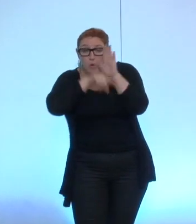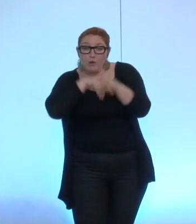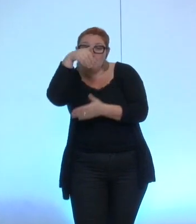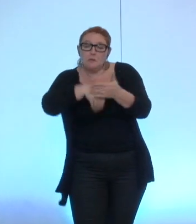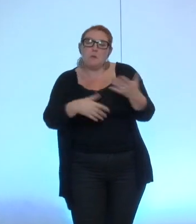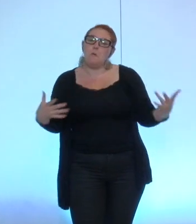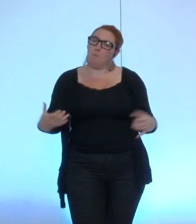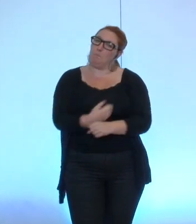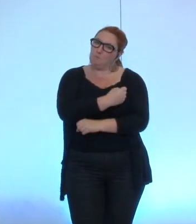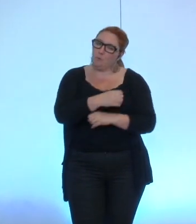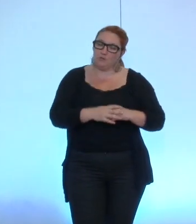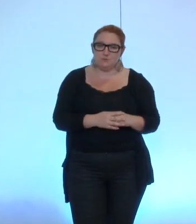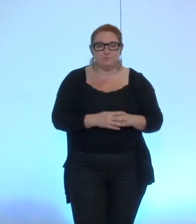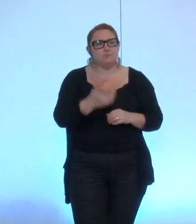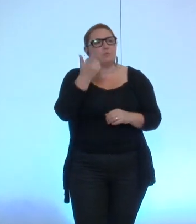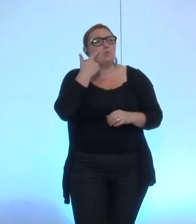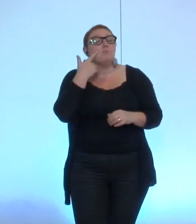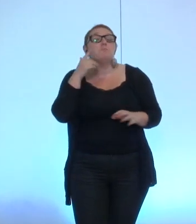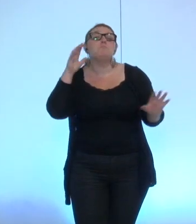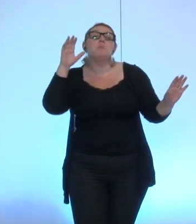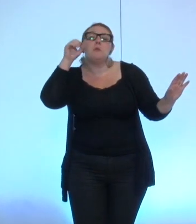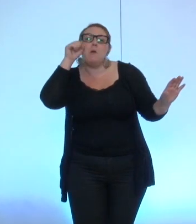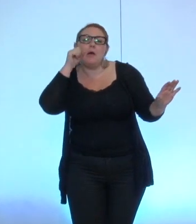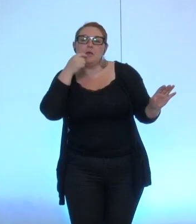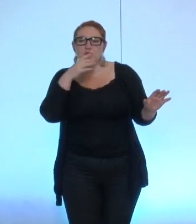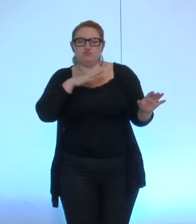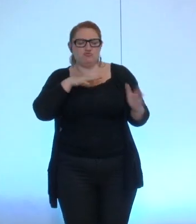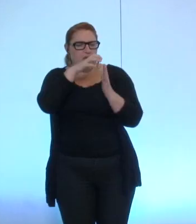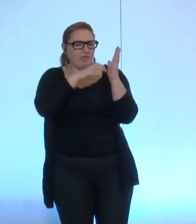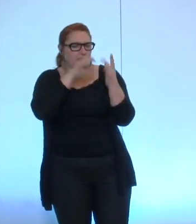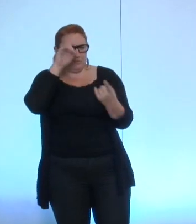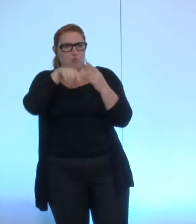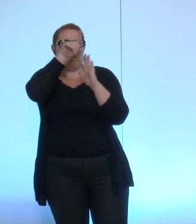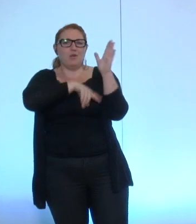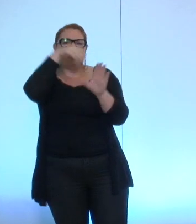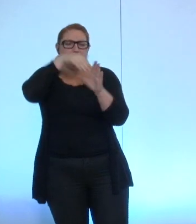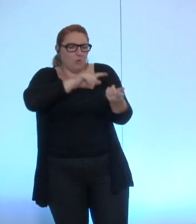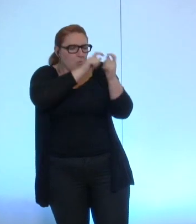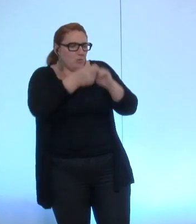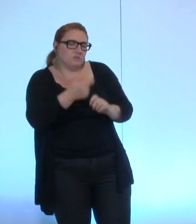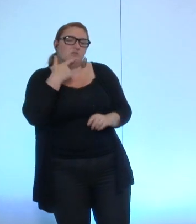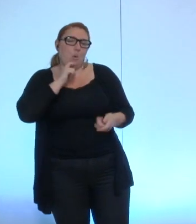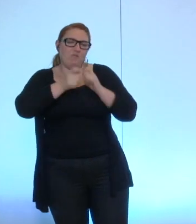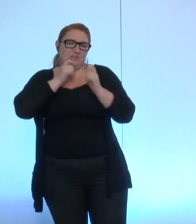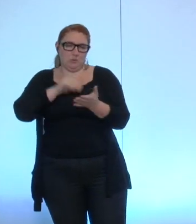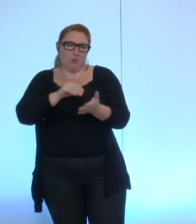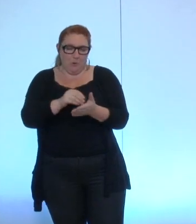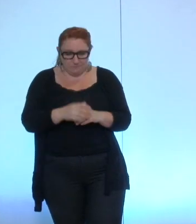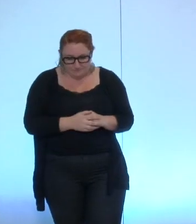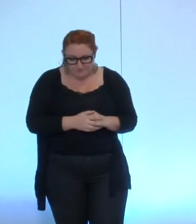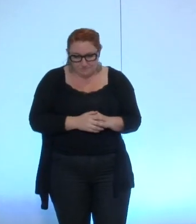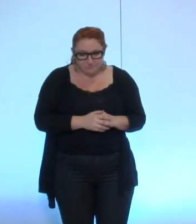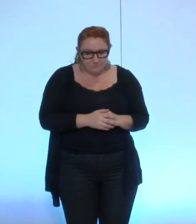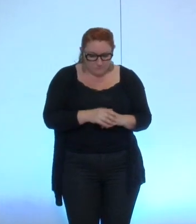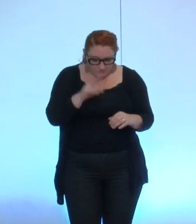reviendrons, paraît-il. Il y un article nous permettant de modifier le règlement intérieur. Nous aurons donc à en rediscuter. Les grandes